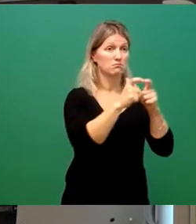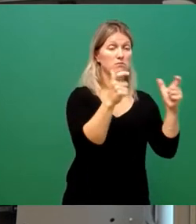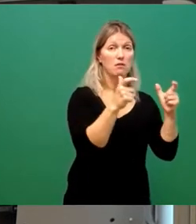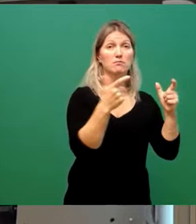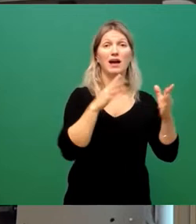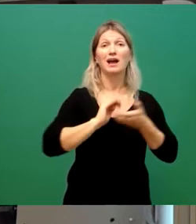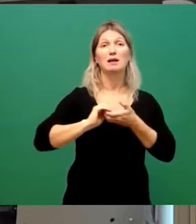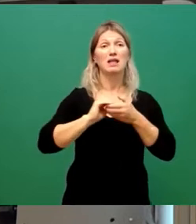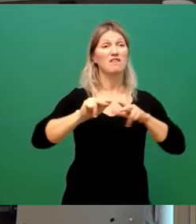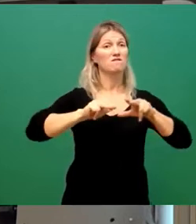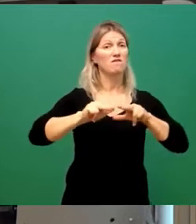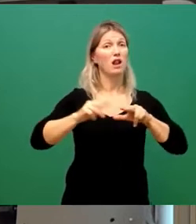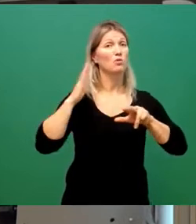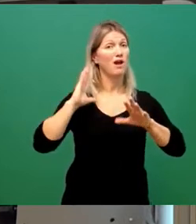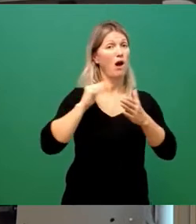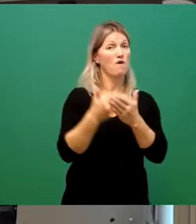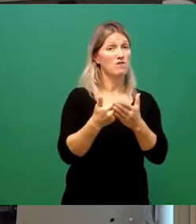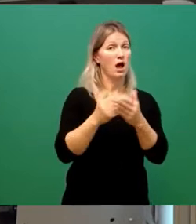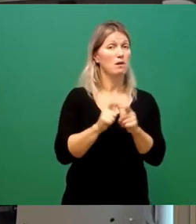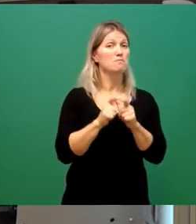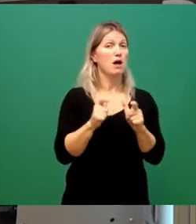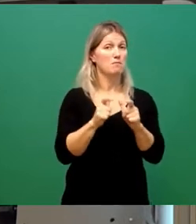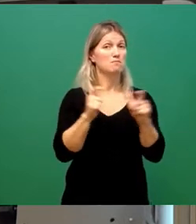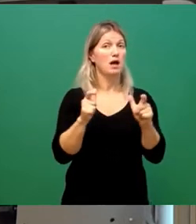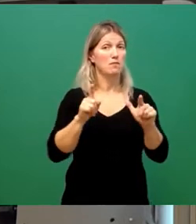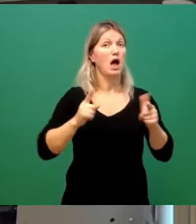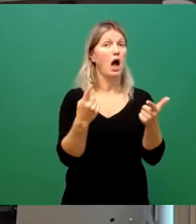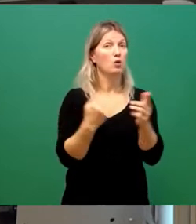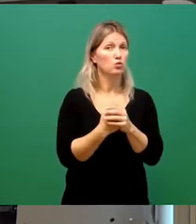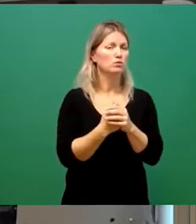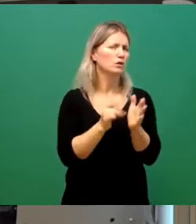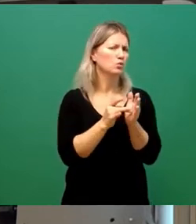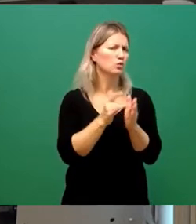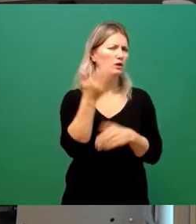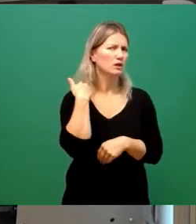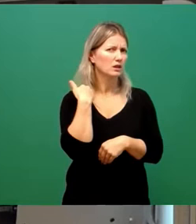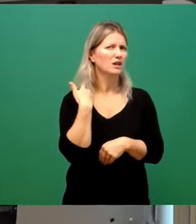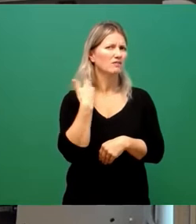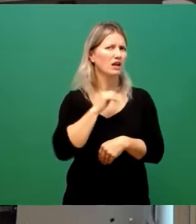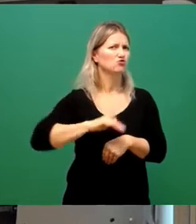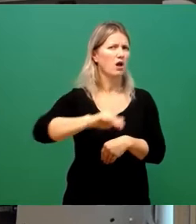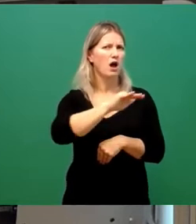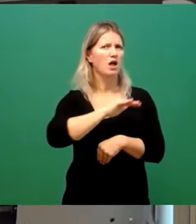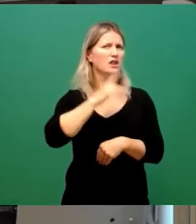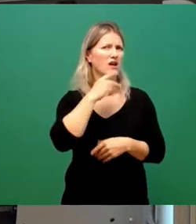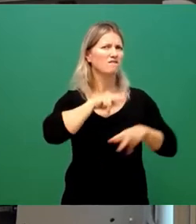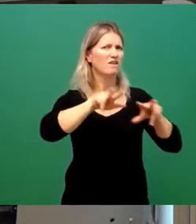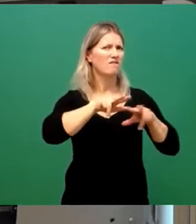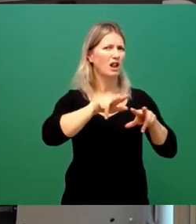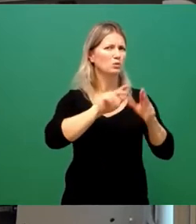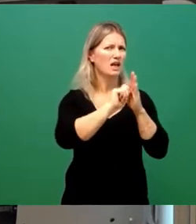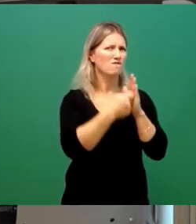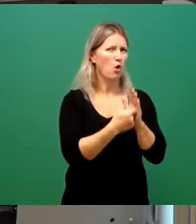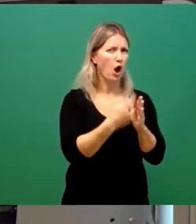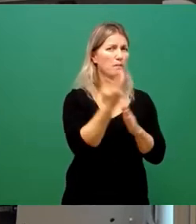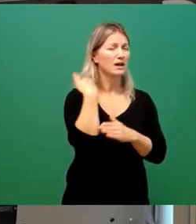gewachsen ist. Das war auch eine Folge der Verwaltungsreform im Freistaat, die damals von CDU und FDP